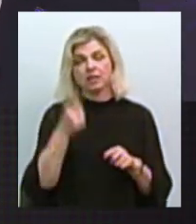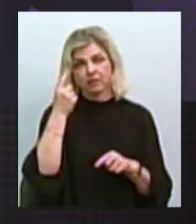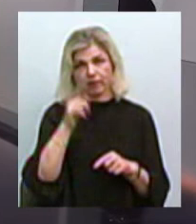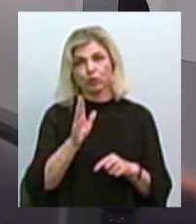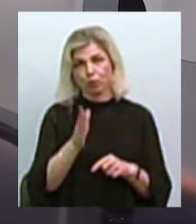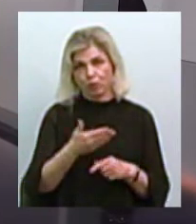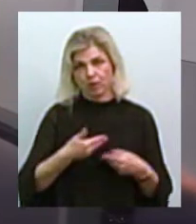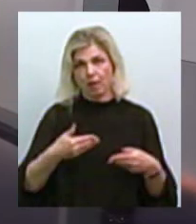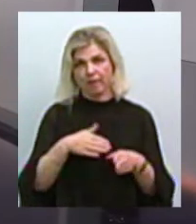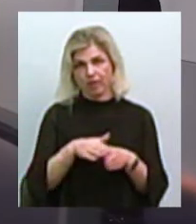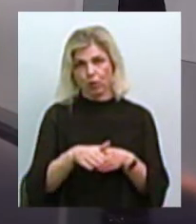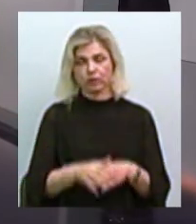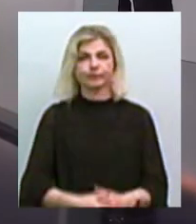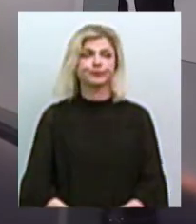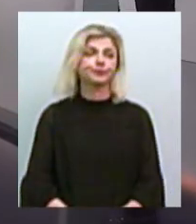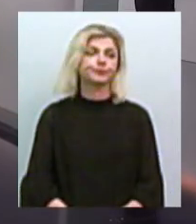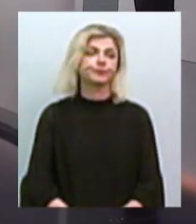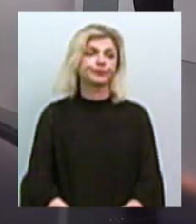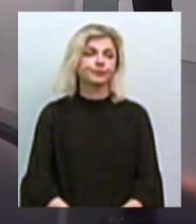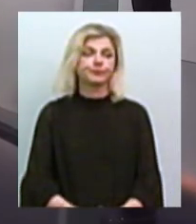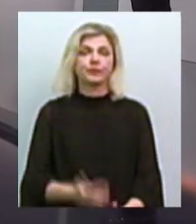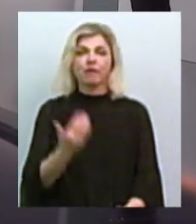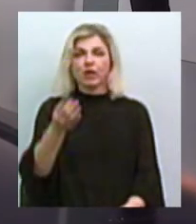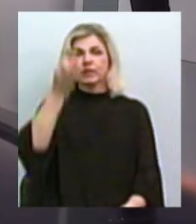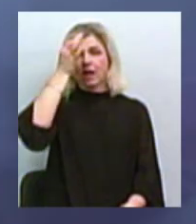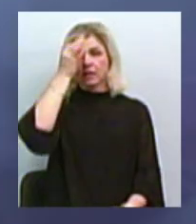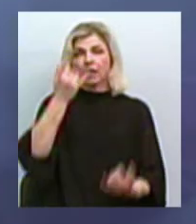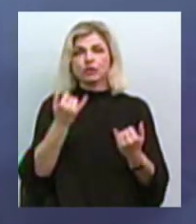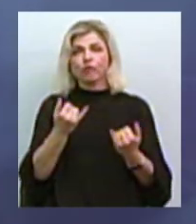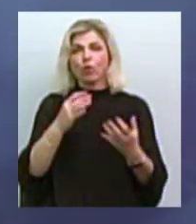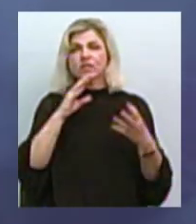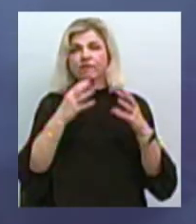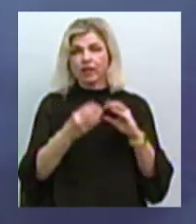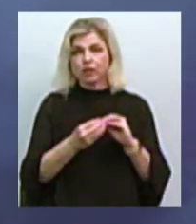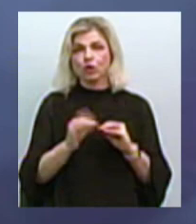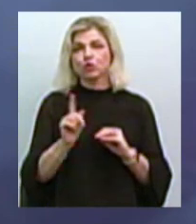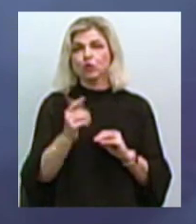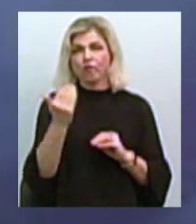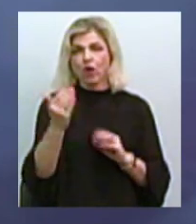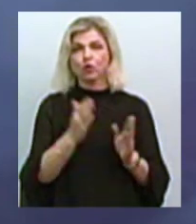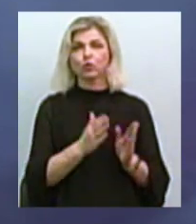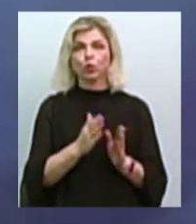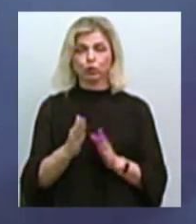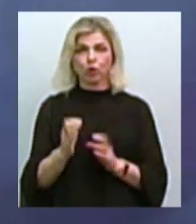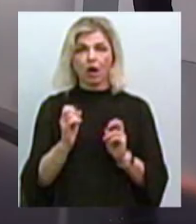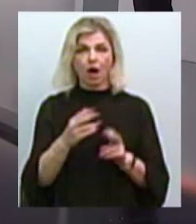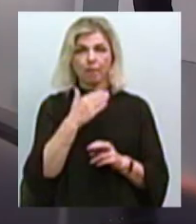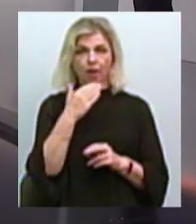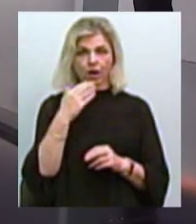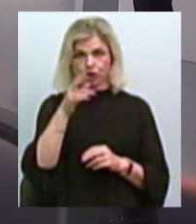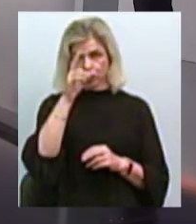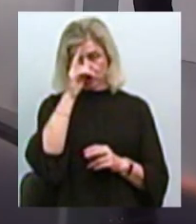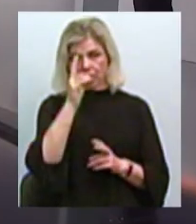буде виконано. Ви згадали сьогодні у звіті про те, що ваша структура, як і багато інших державних,